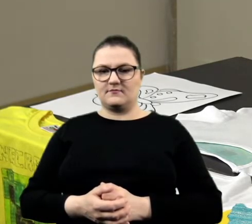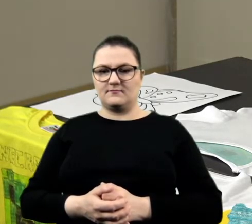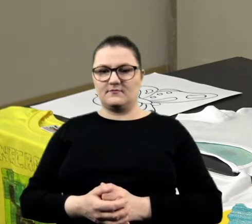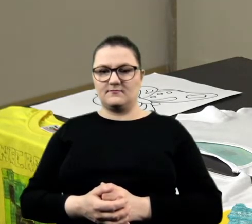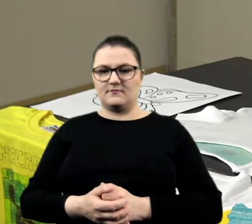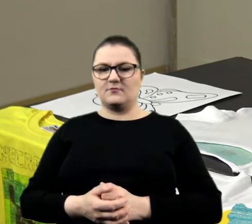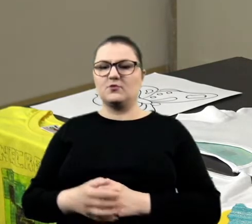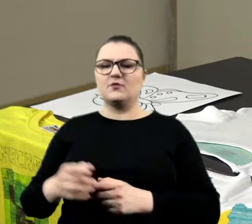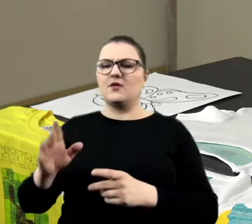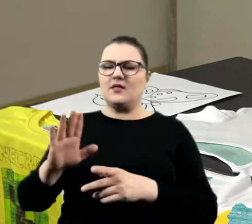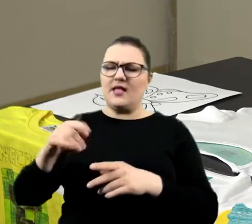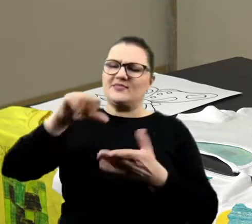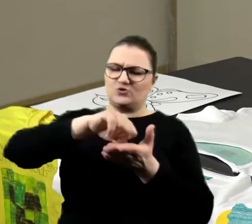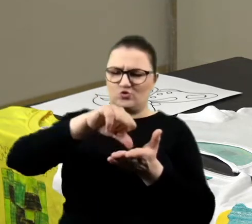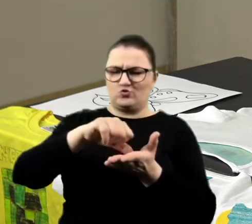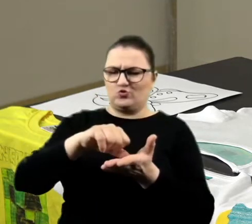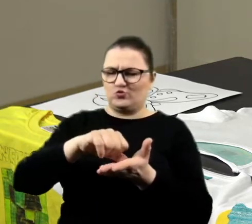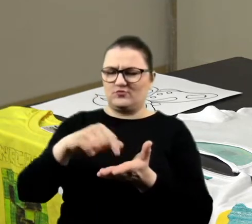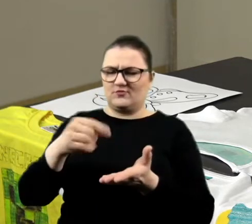Nie, tutaj daj jeszcze, na środku.